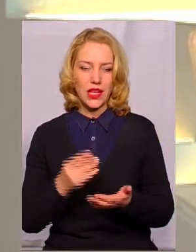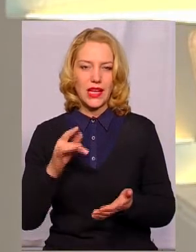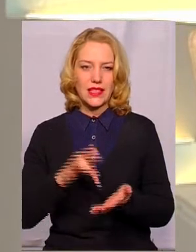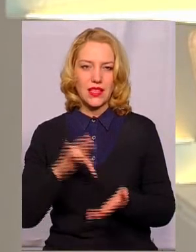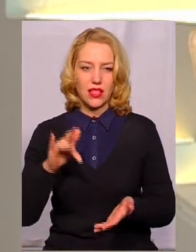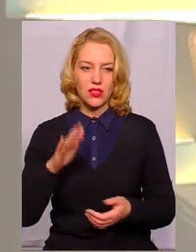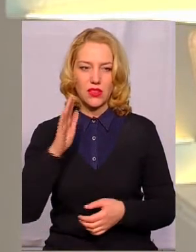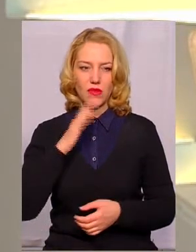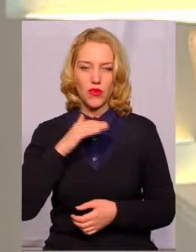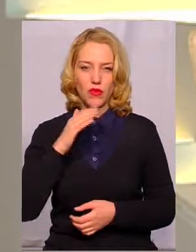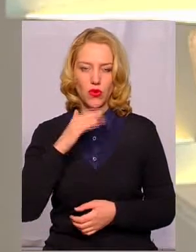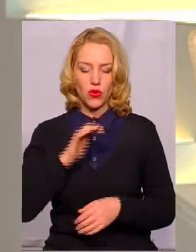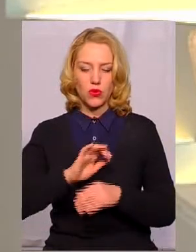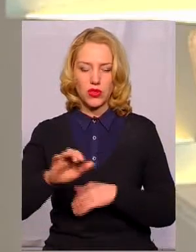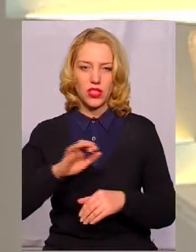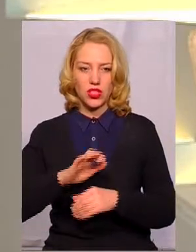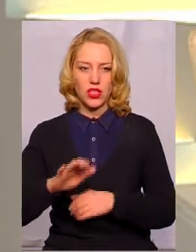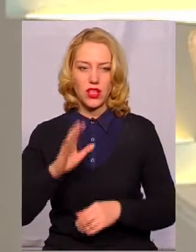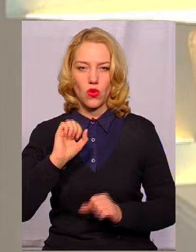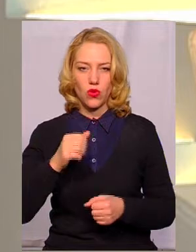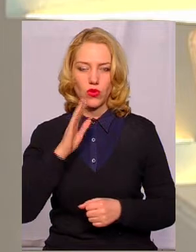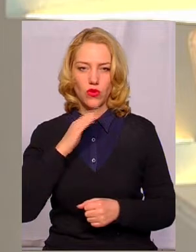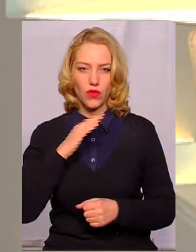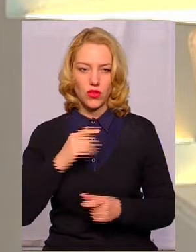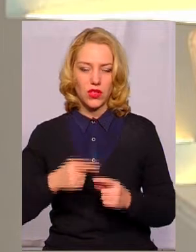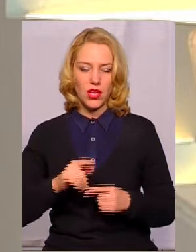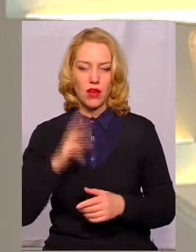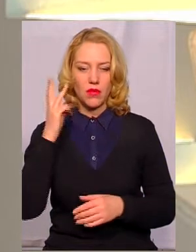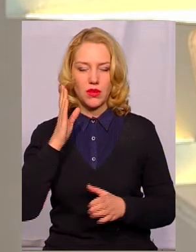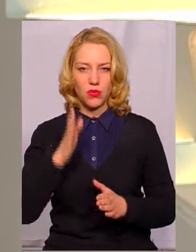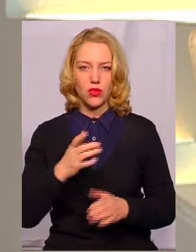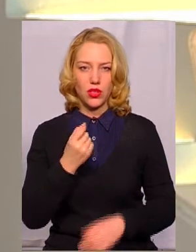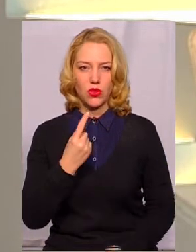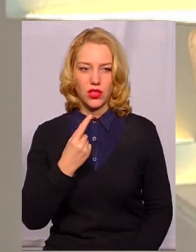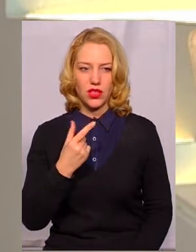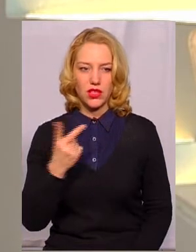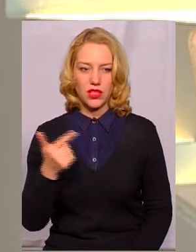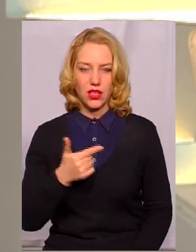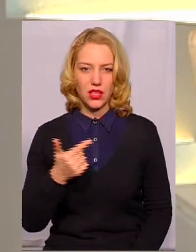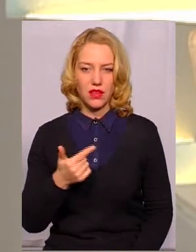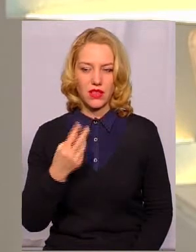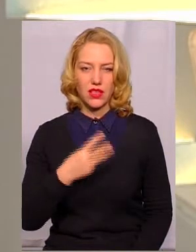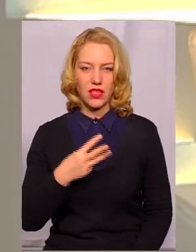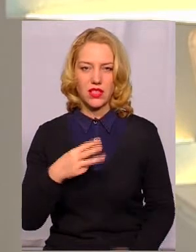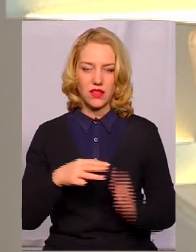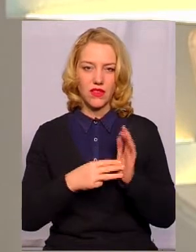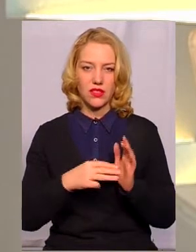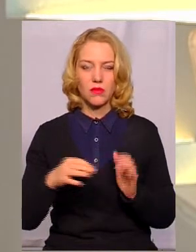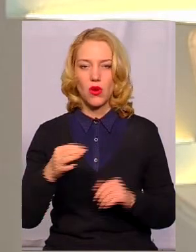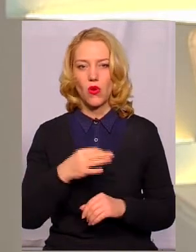постачання холодної води у Хмельницькому складе 11 гривень 38